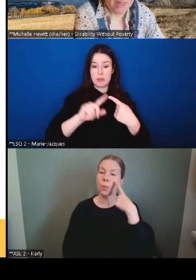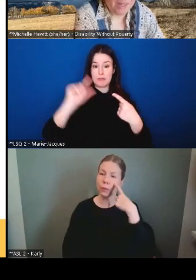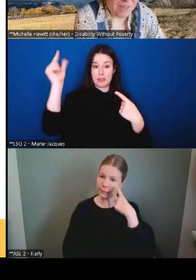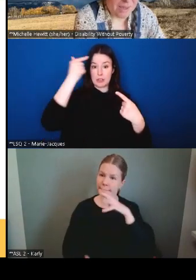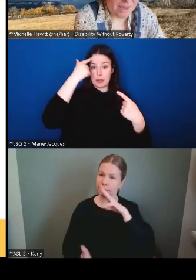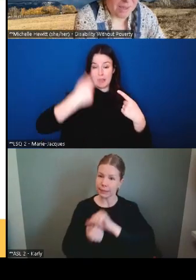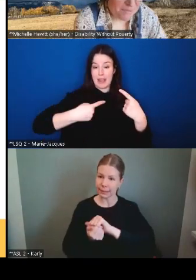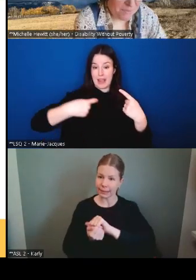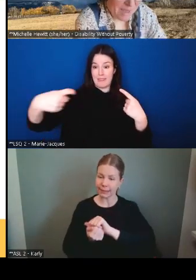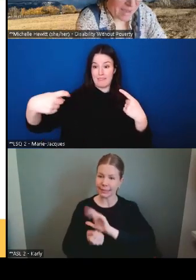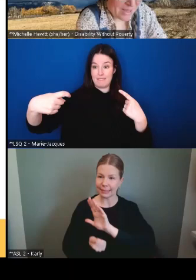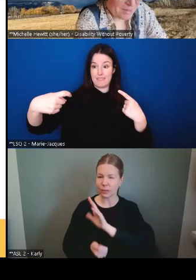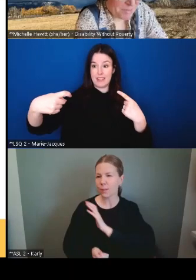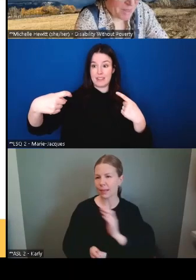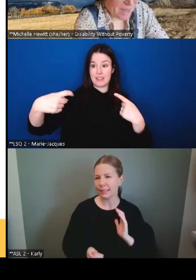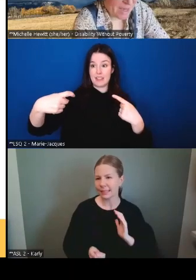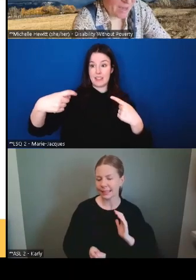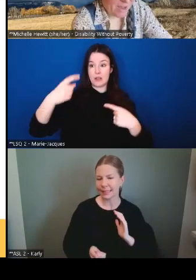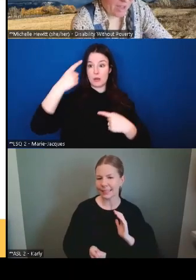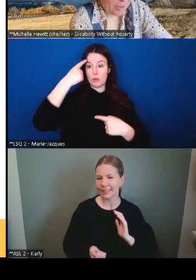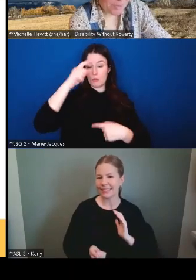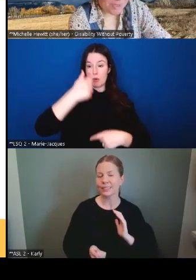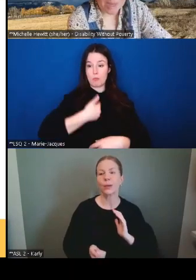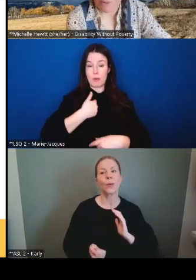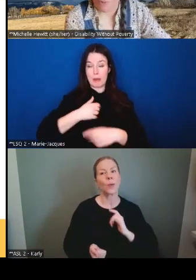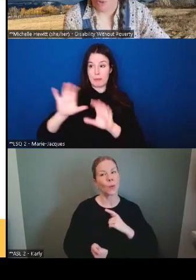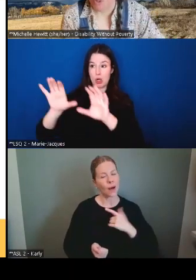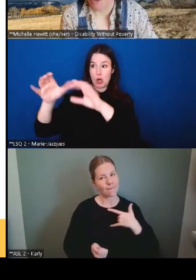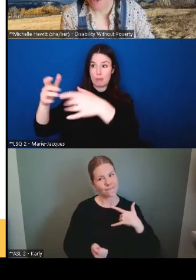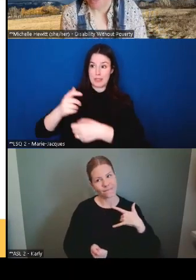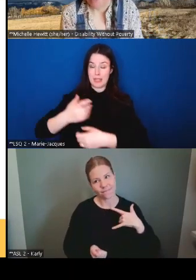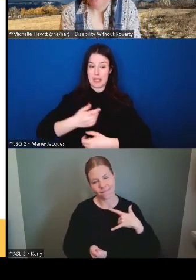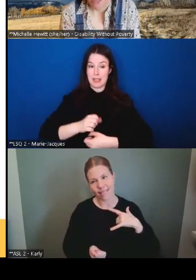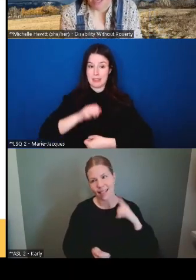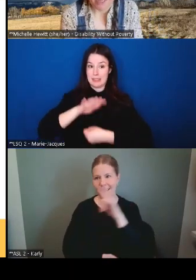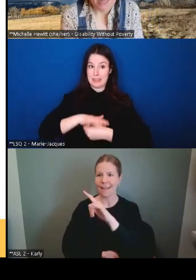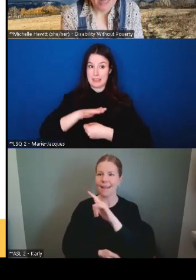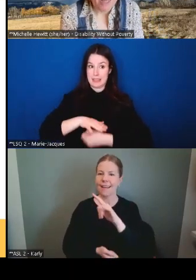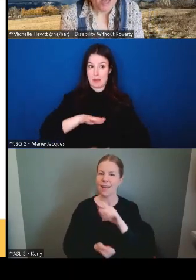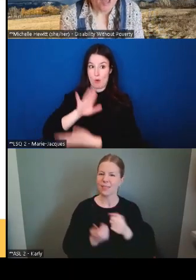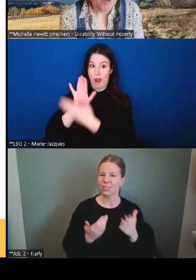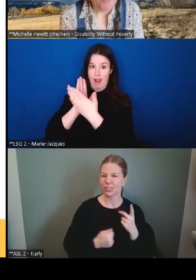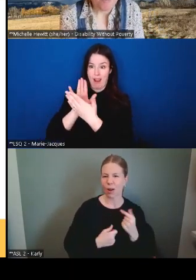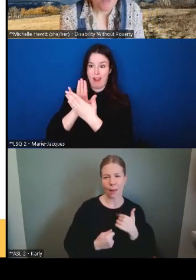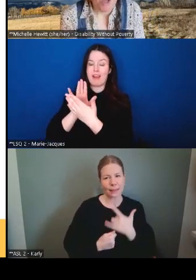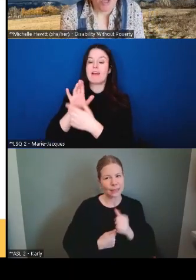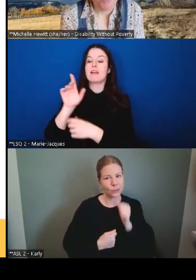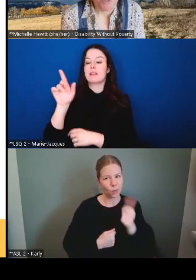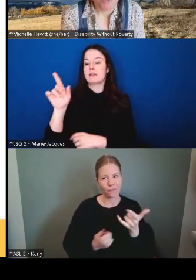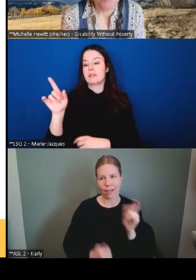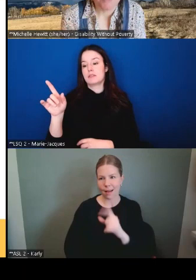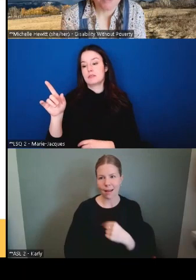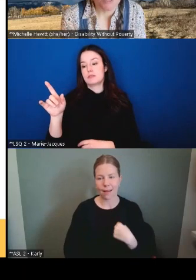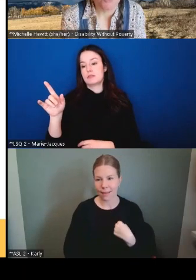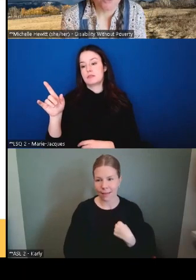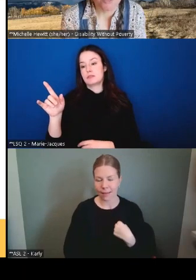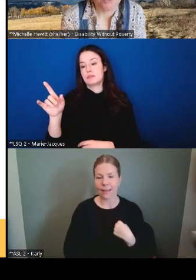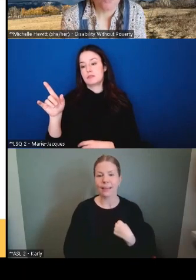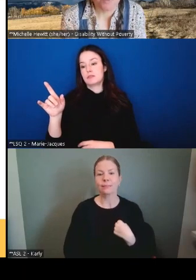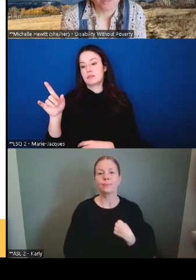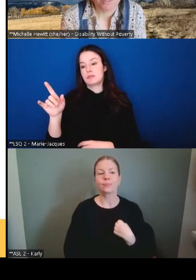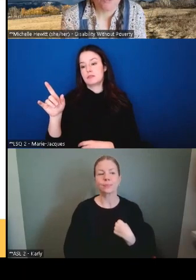à être, à témoigner devant un comité et donc, c'est eux qui vont